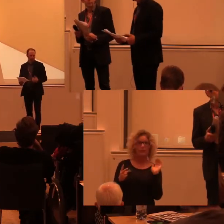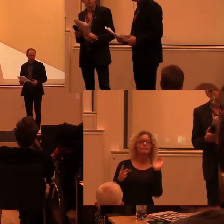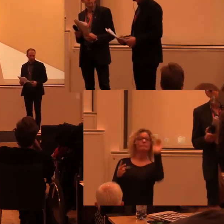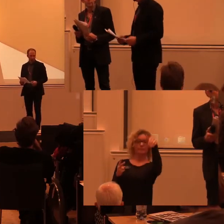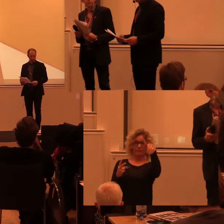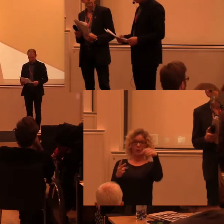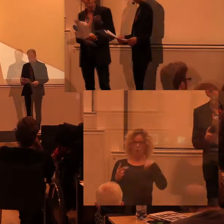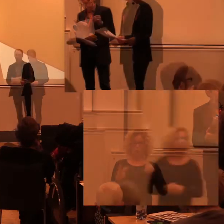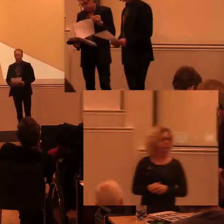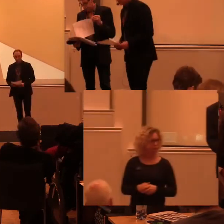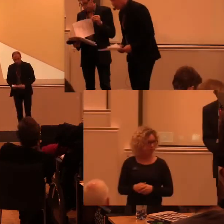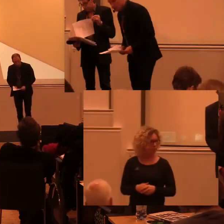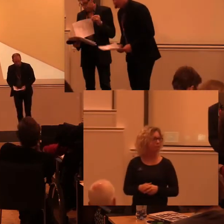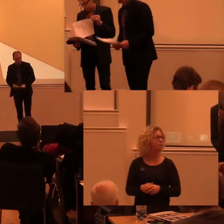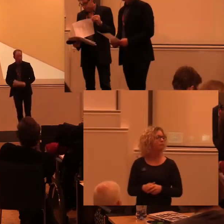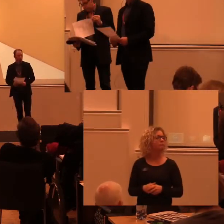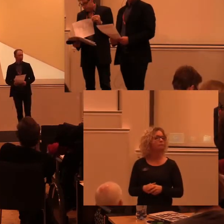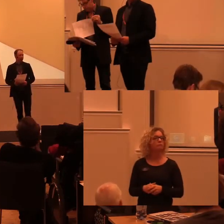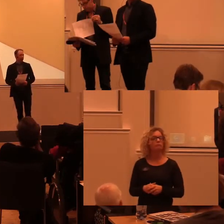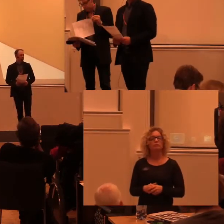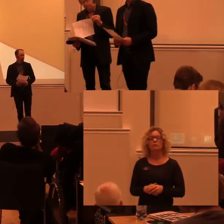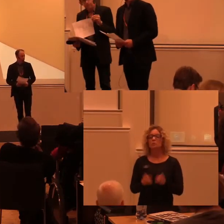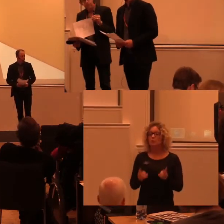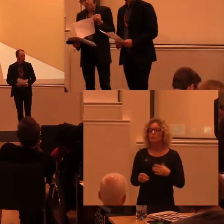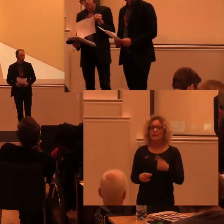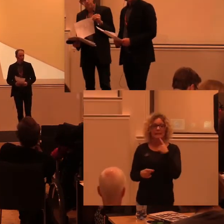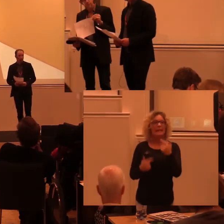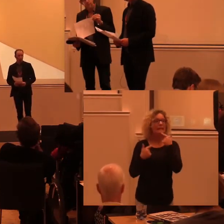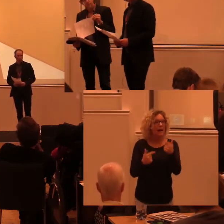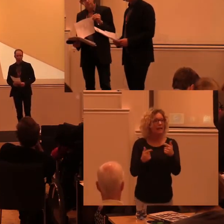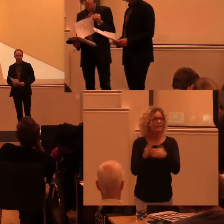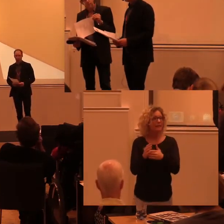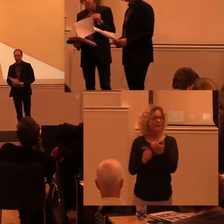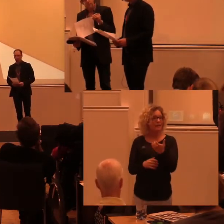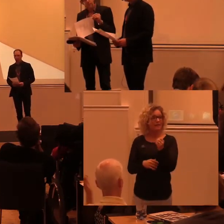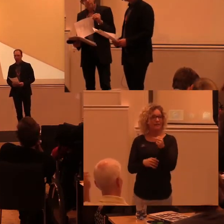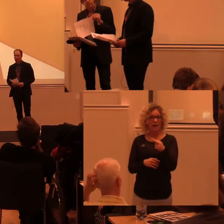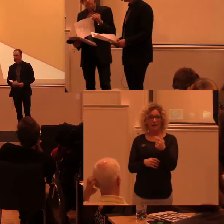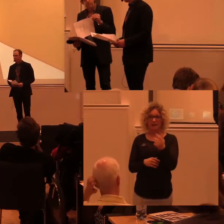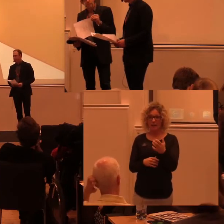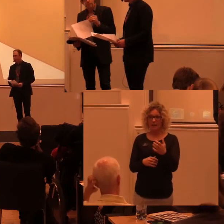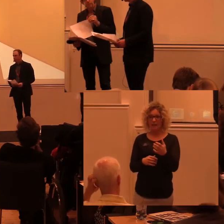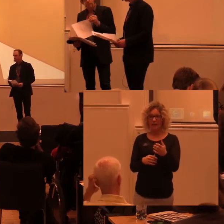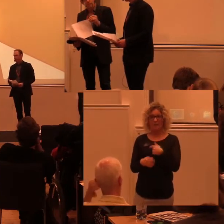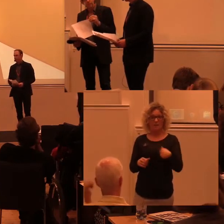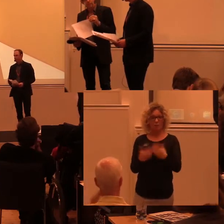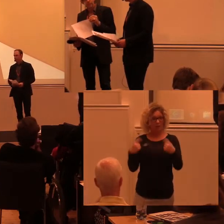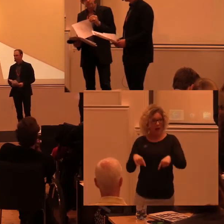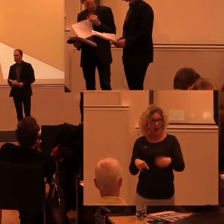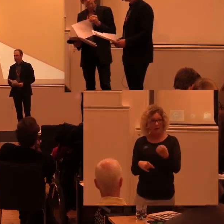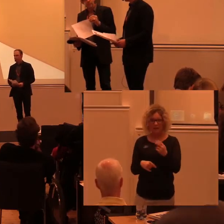där. där kommer jag att moderera. Jag vill också passa på att tacka CERTECH för att vi får vara här. CERTECH är en jättespännande